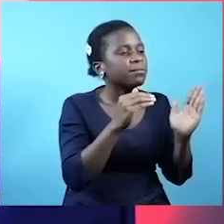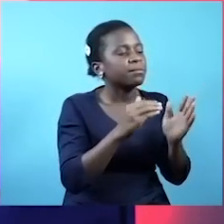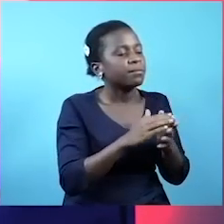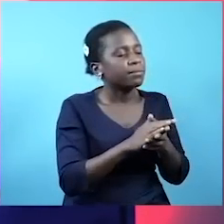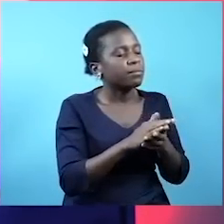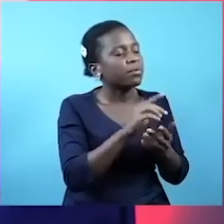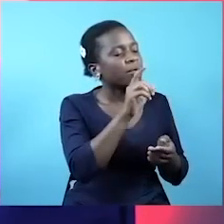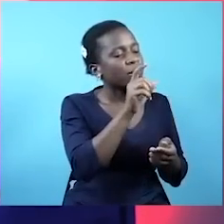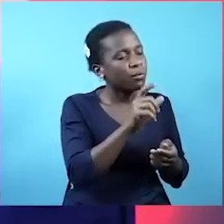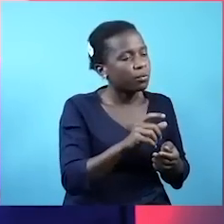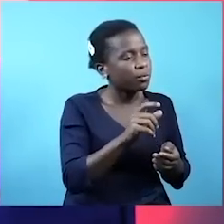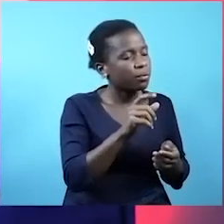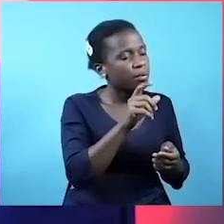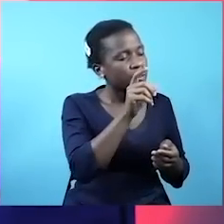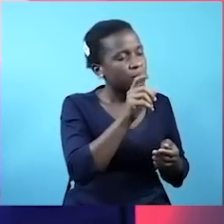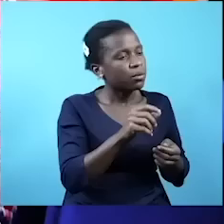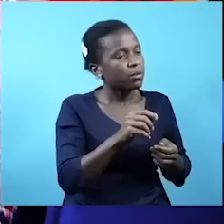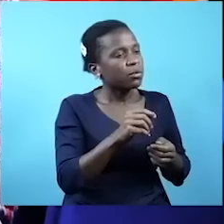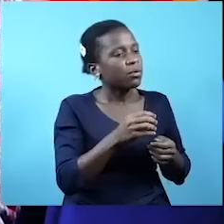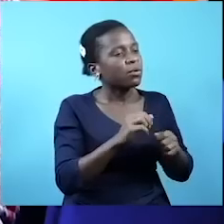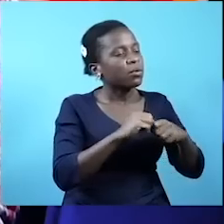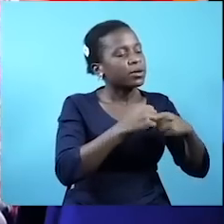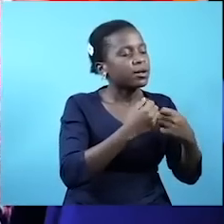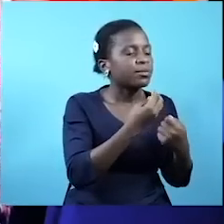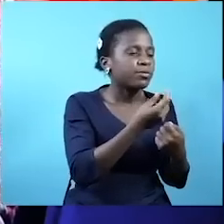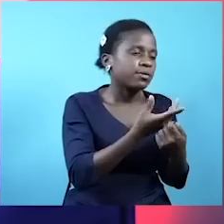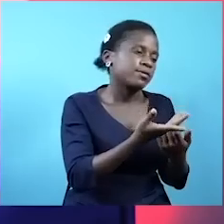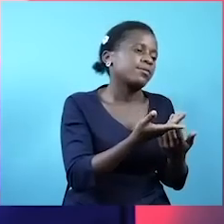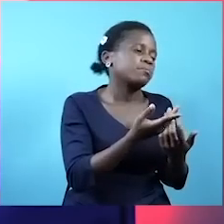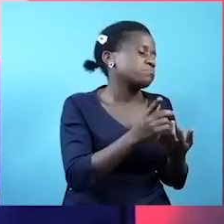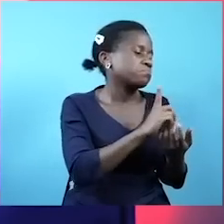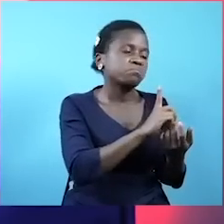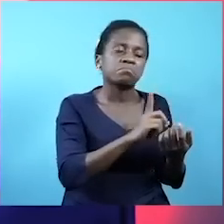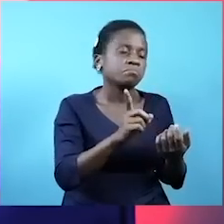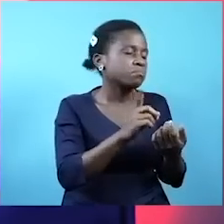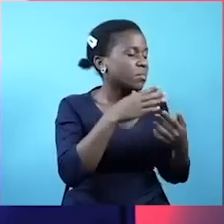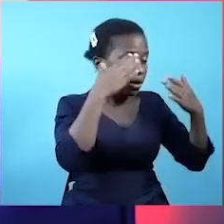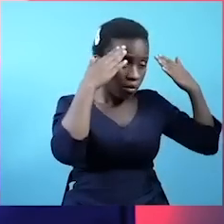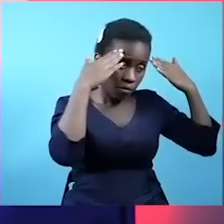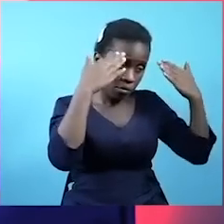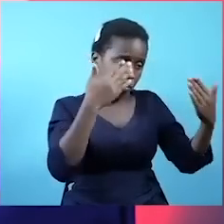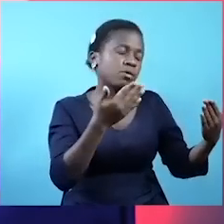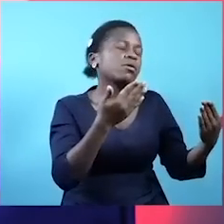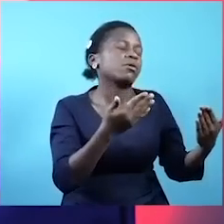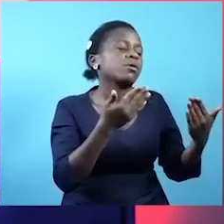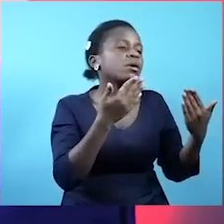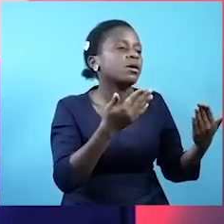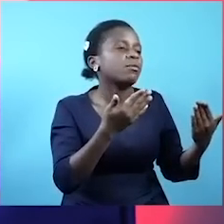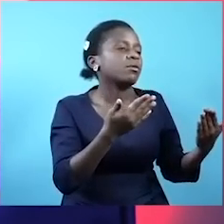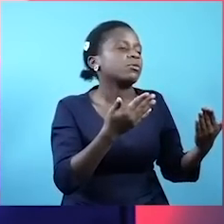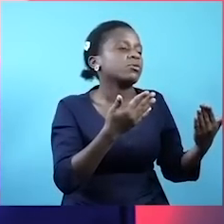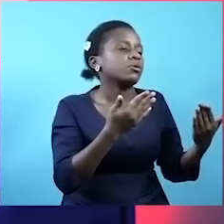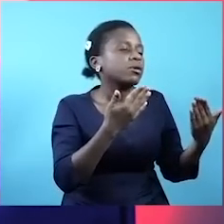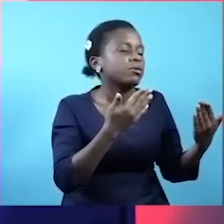Hawa nao dai katiba inatumia feather. Kwa mana ya kurudu Hawajui feather ambazo zinaibiwa. Kwa sababu ya kuwa na